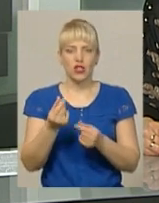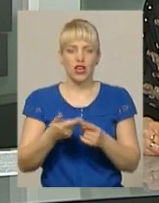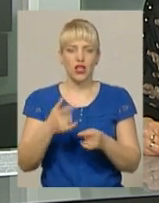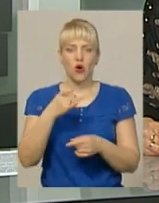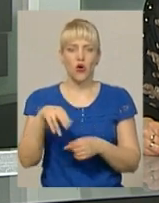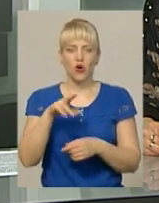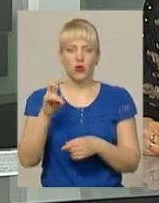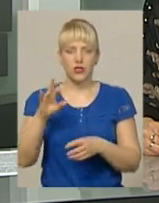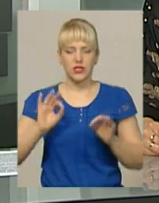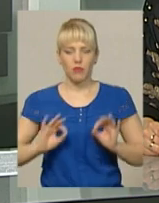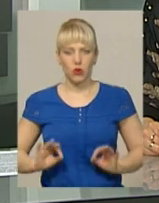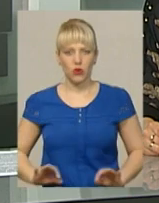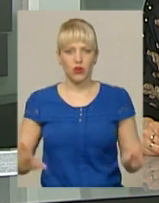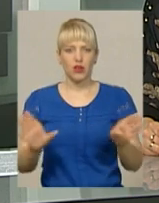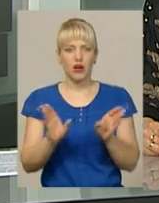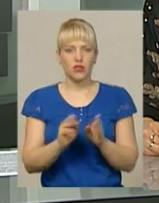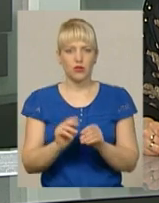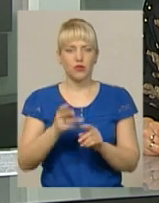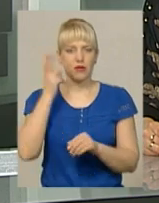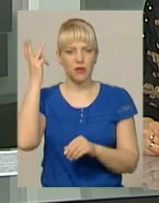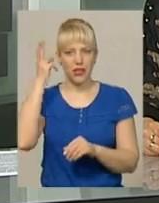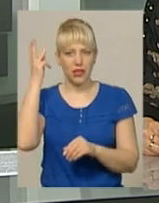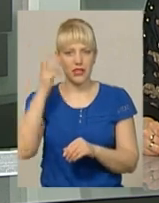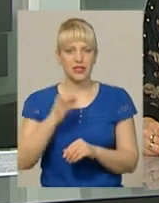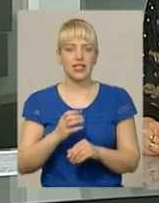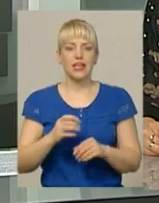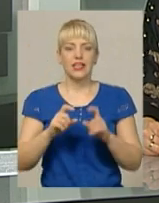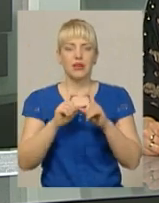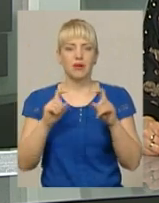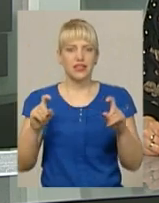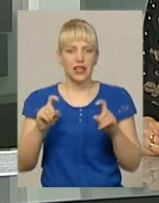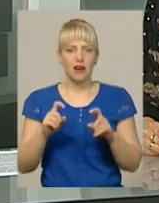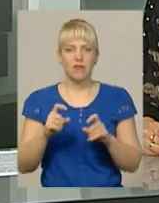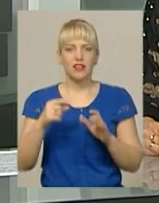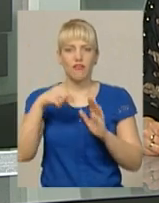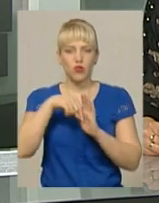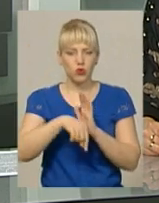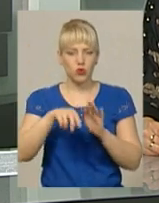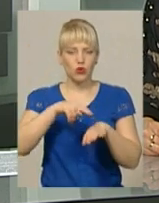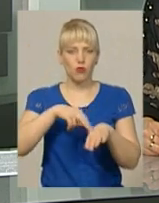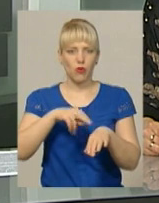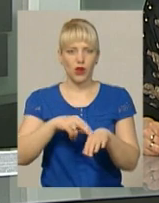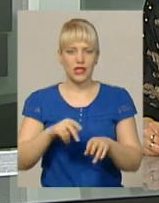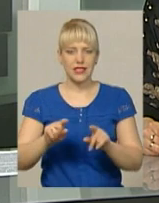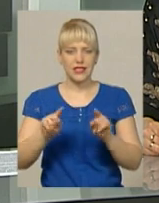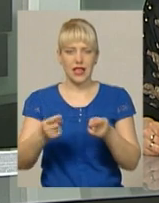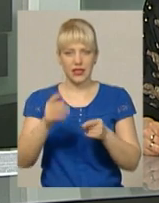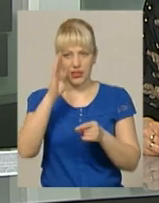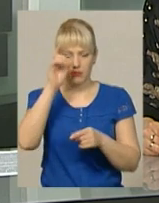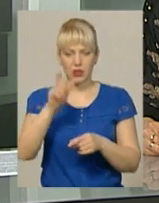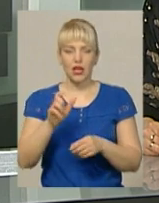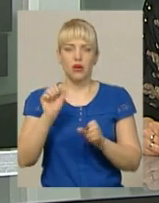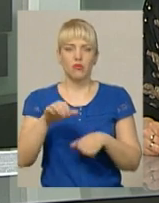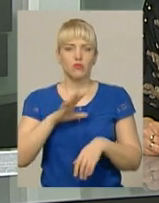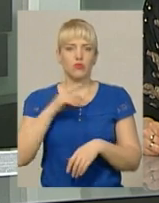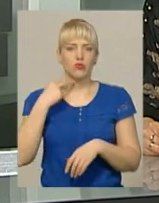спільно з півробітниками Хмельницького управління Департаменту внутрішньої безпеки Національної поліції затримали підозрюваного. Йому загрожує позбавлення волі від